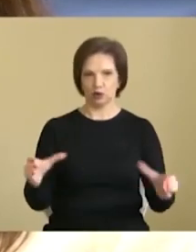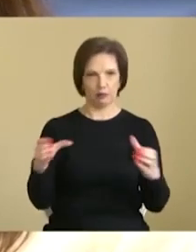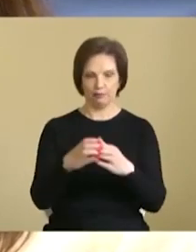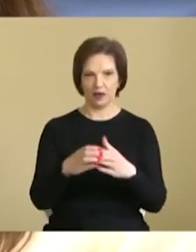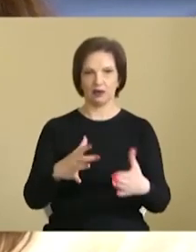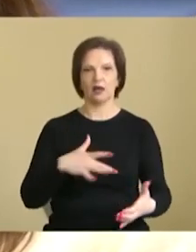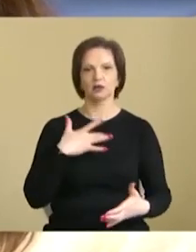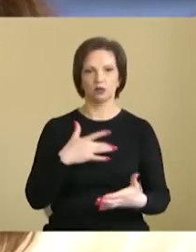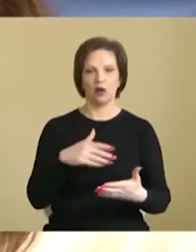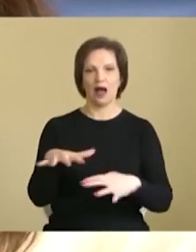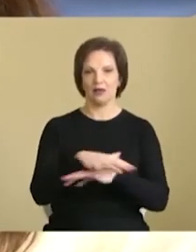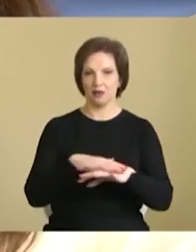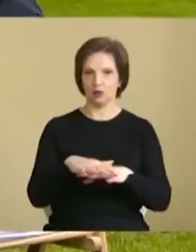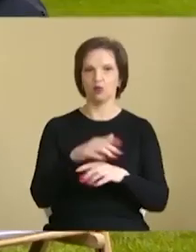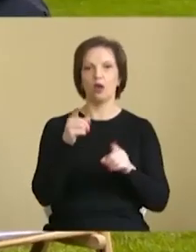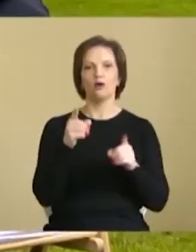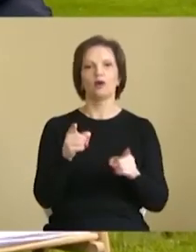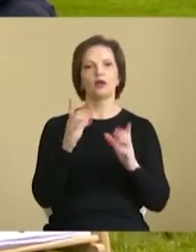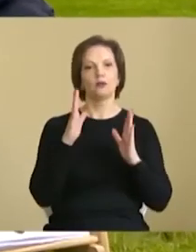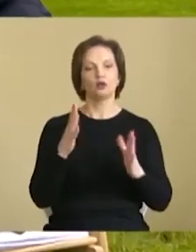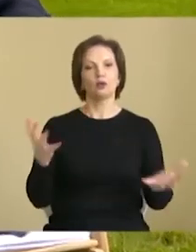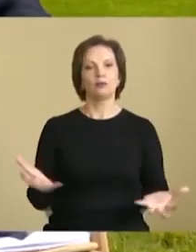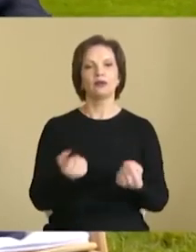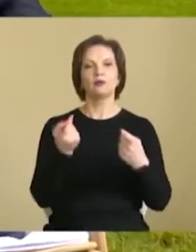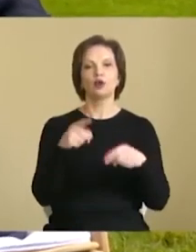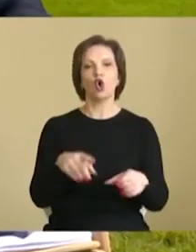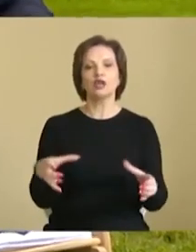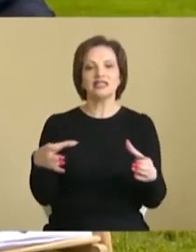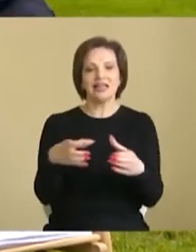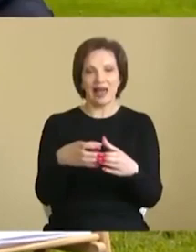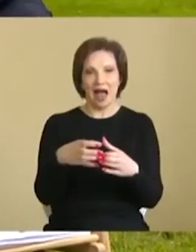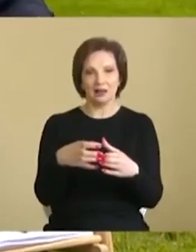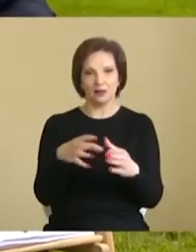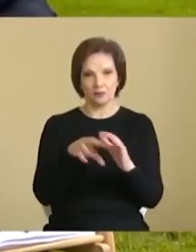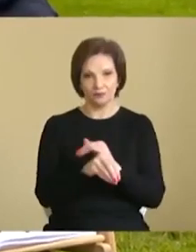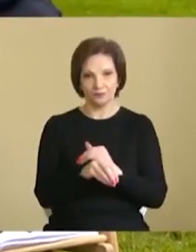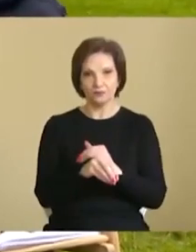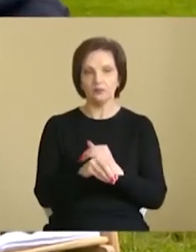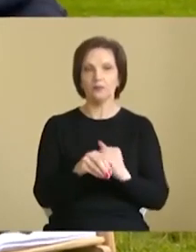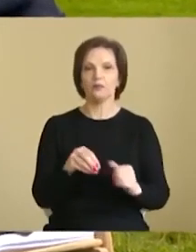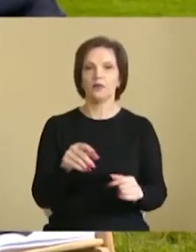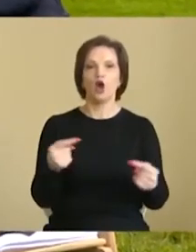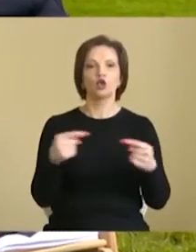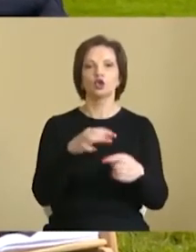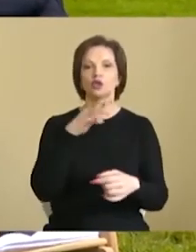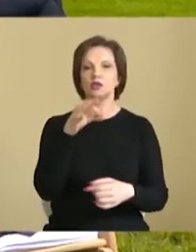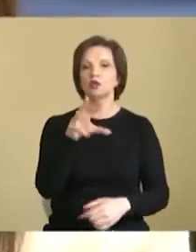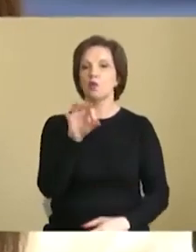народу» це партія «Слуга народу». А будуть підтримувати саме той склад партії «Слуга народу», а точніше сказати,